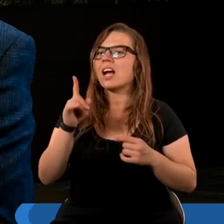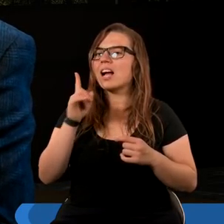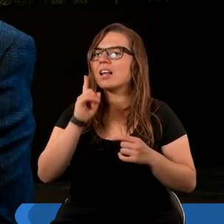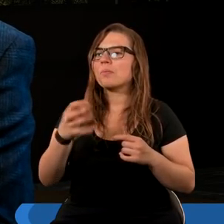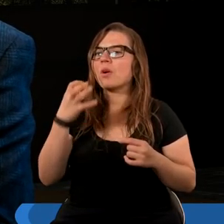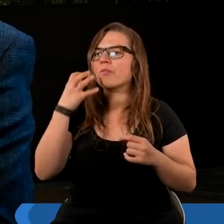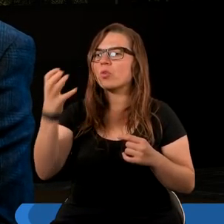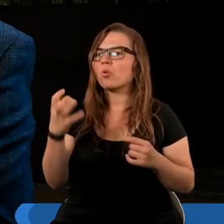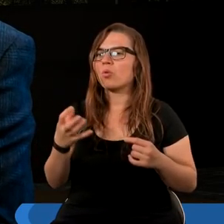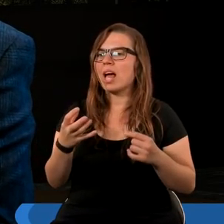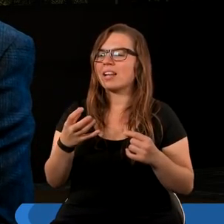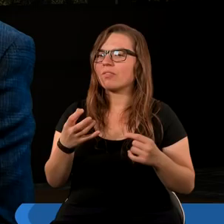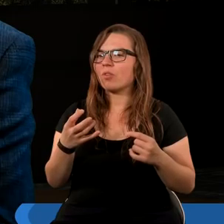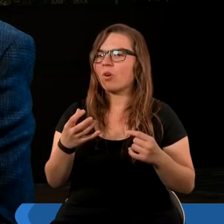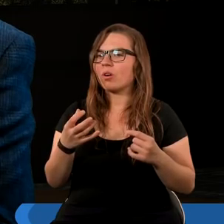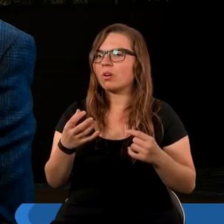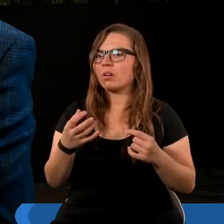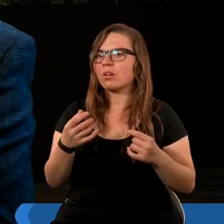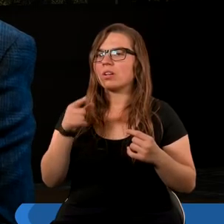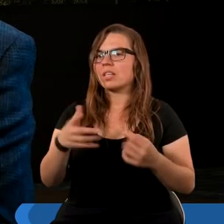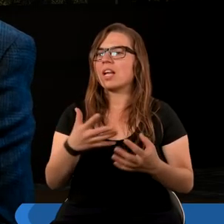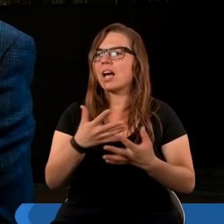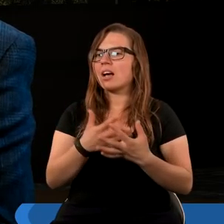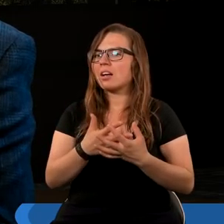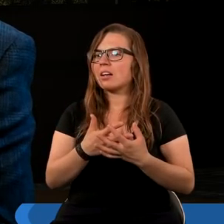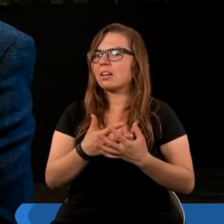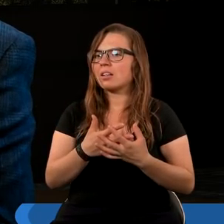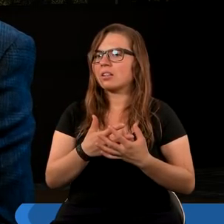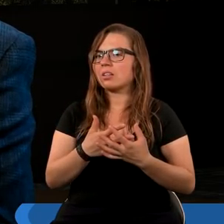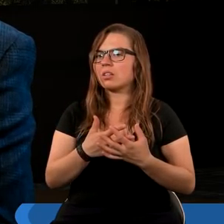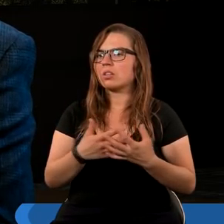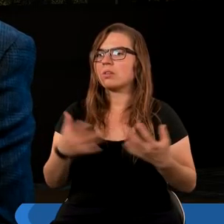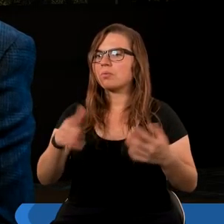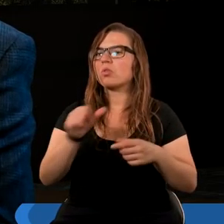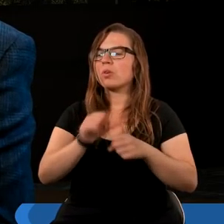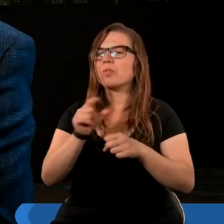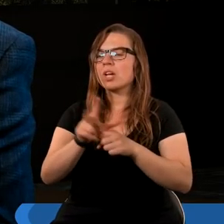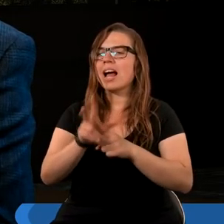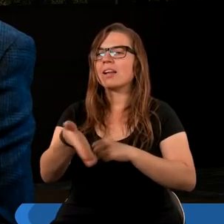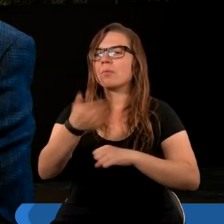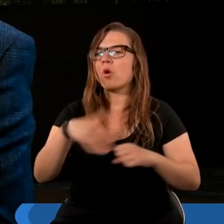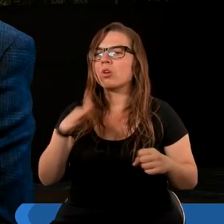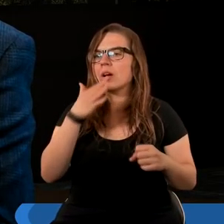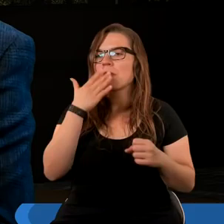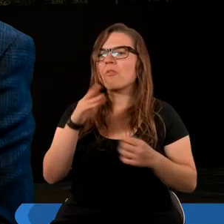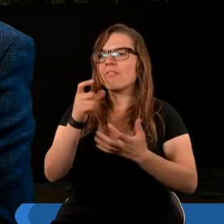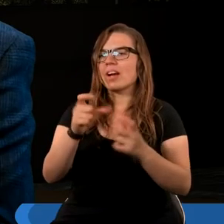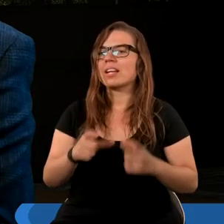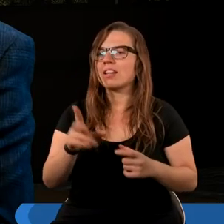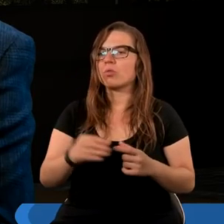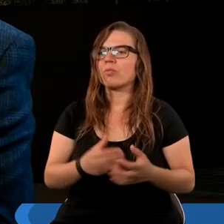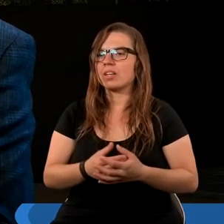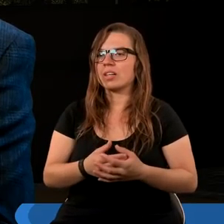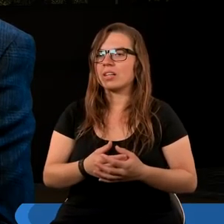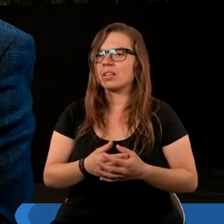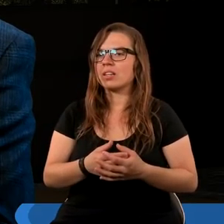naprawdę proroctwa są pisane w określonym celu. I szczególnie właśnie, kiedy spoglądamy na trzynasty rozdział, widzimy, że co rusz, czytamy o zwiedzeniu.